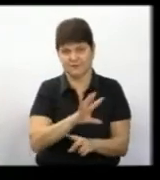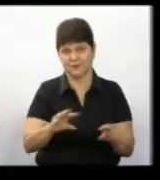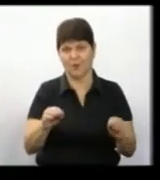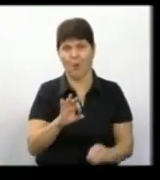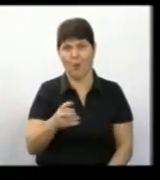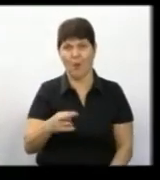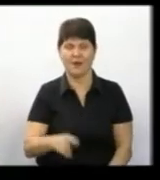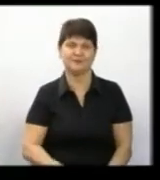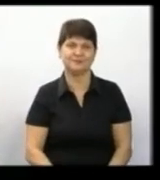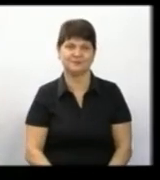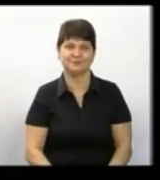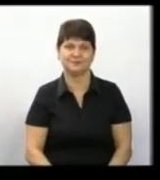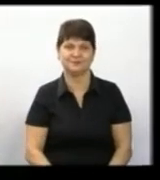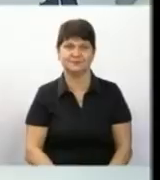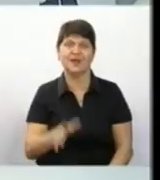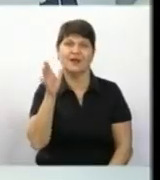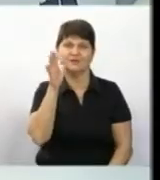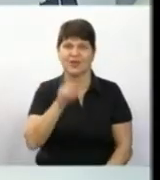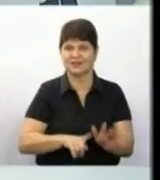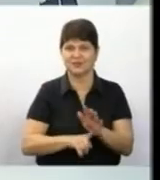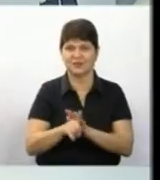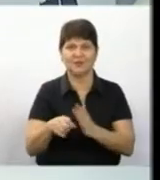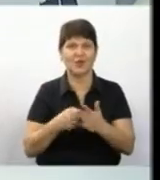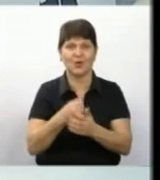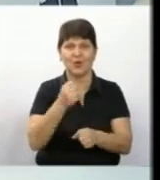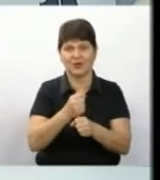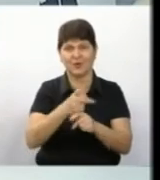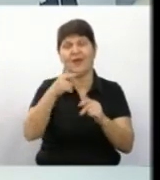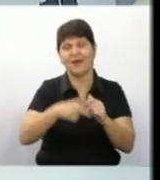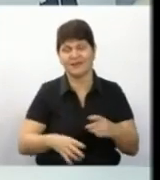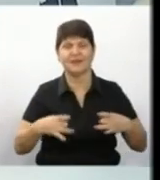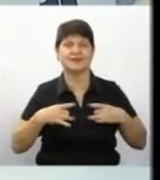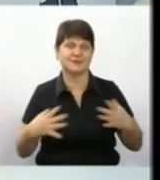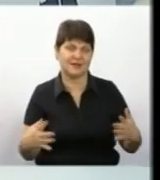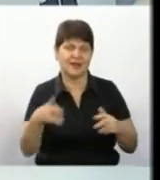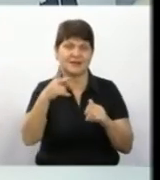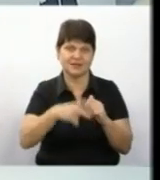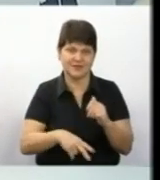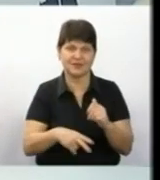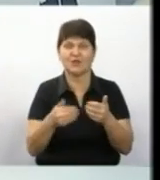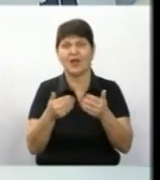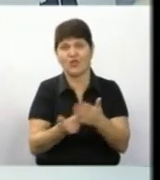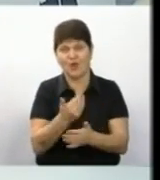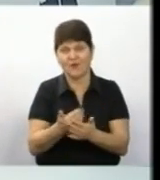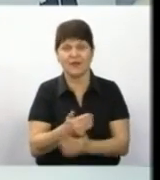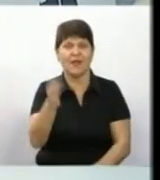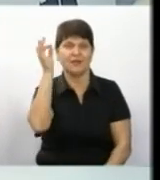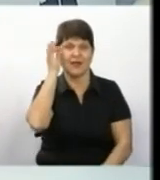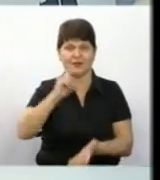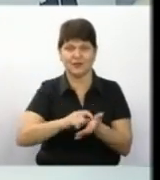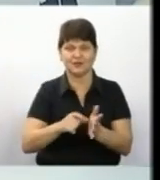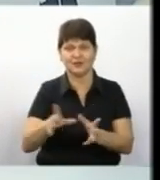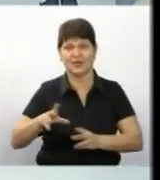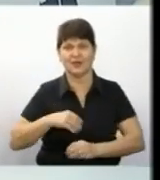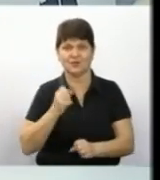Олю. Час приступати до роботи. Кінець святам. Завершується і випуск. Нагадаю, в цій студії разом